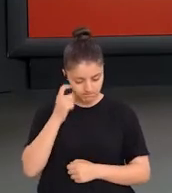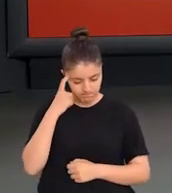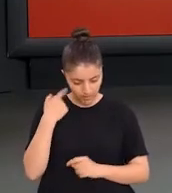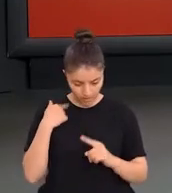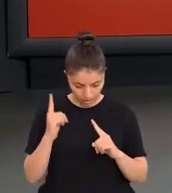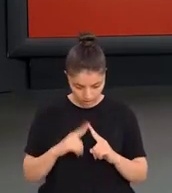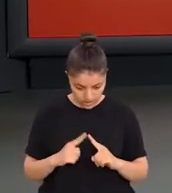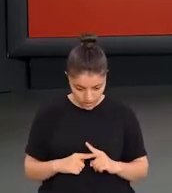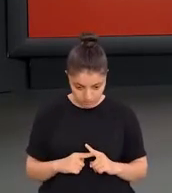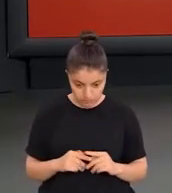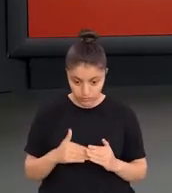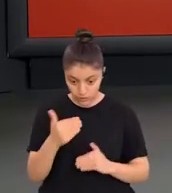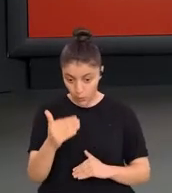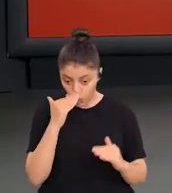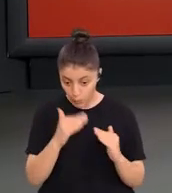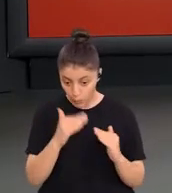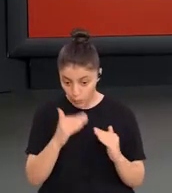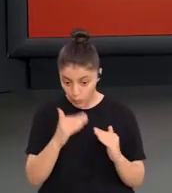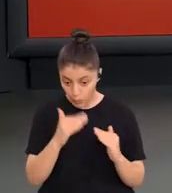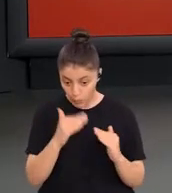hesap çarşıya uyacak mı?